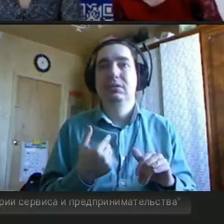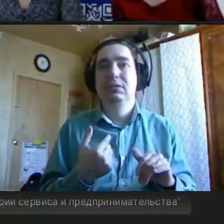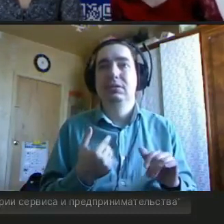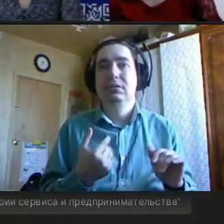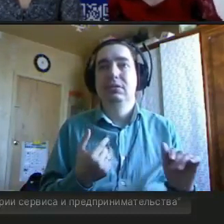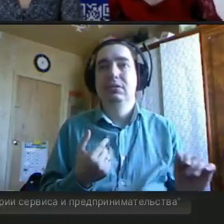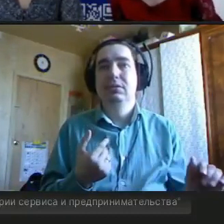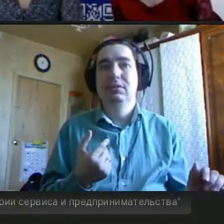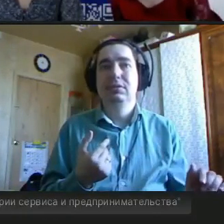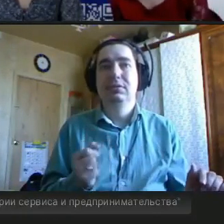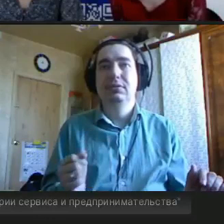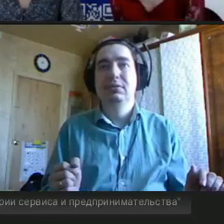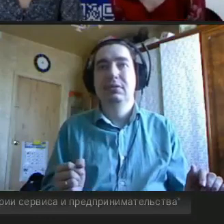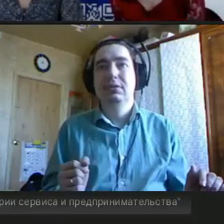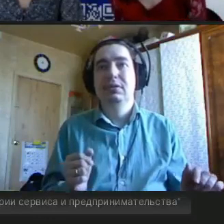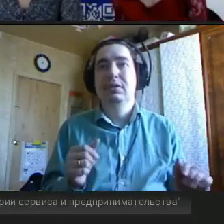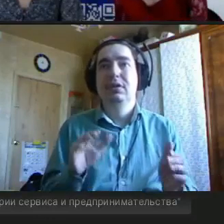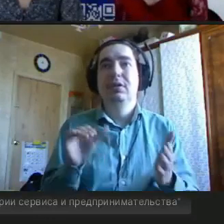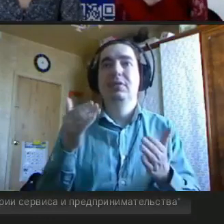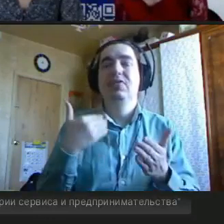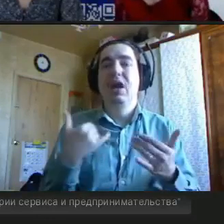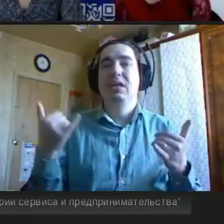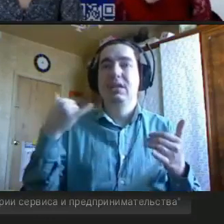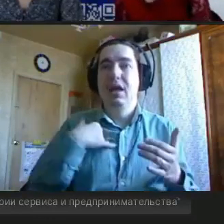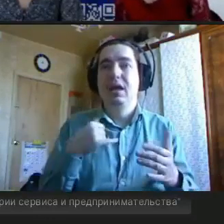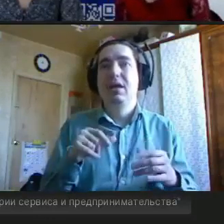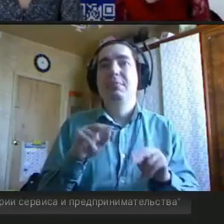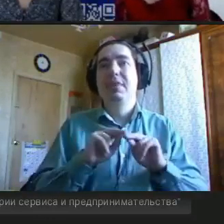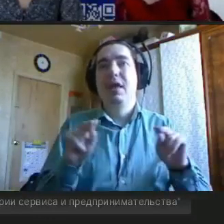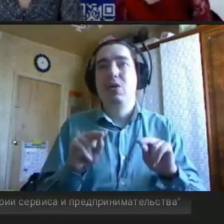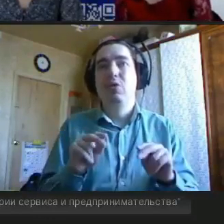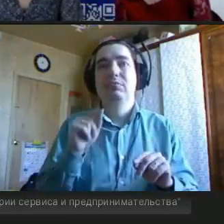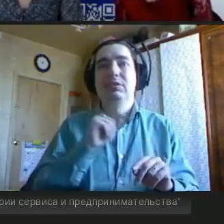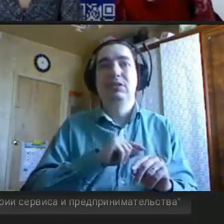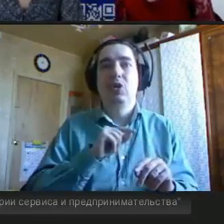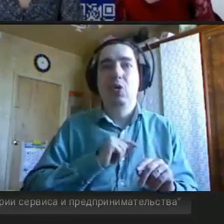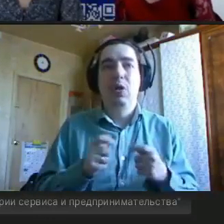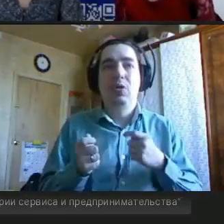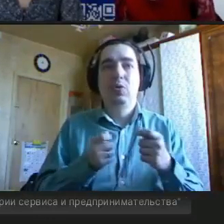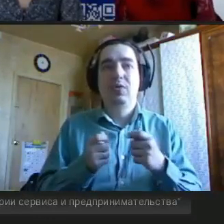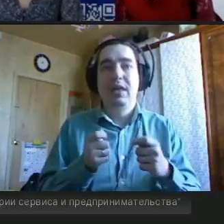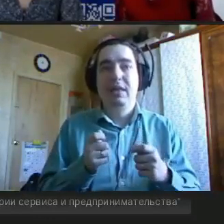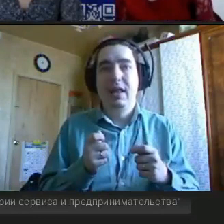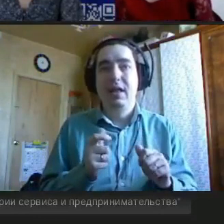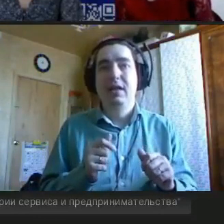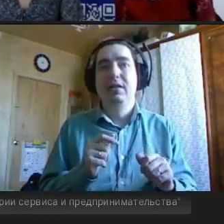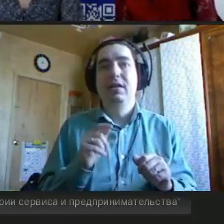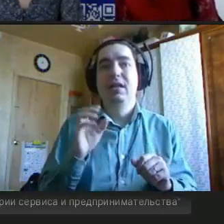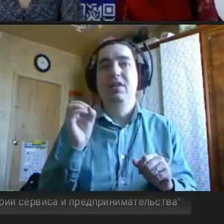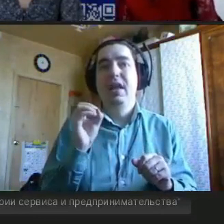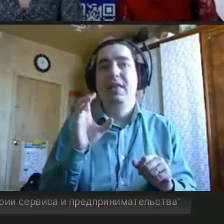Сизикова, педагог-психолог, руководитель специальных проектов благотворительного